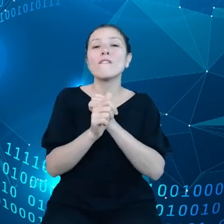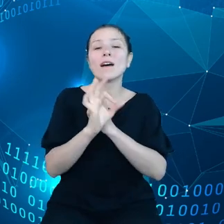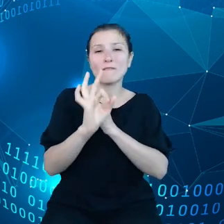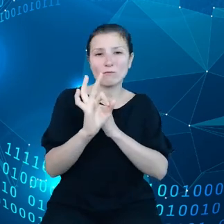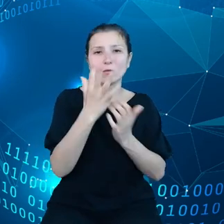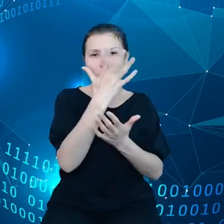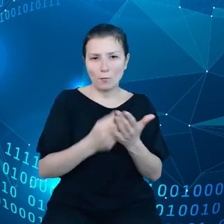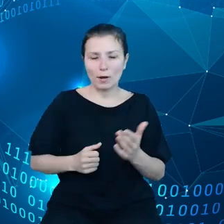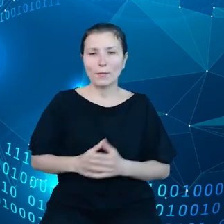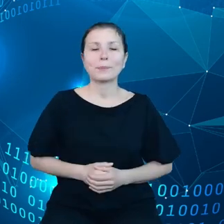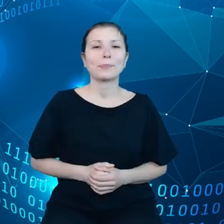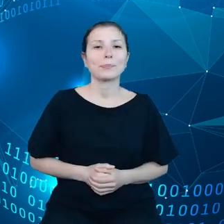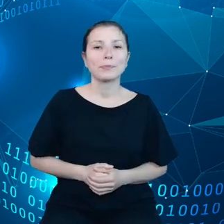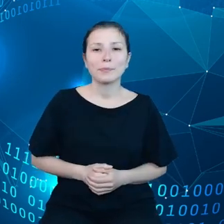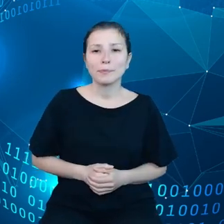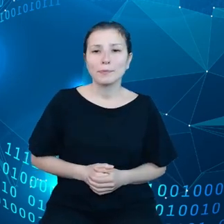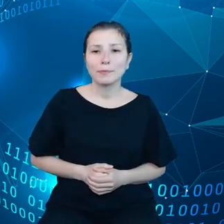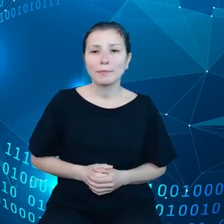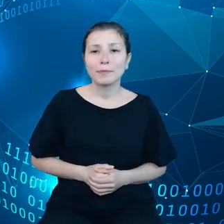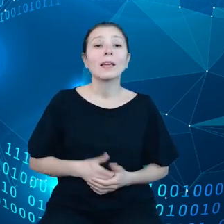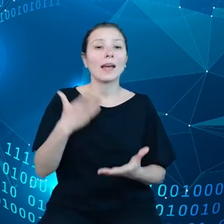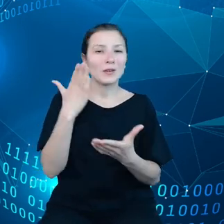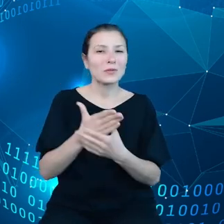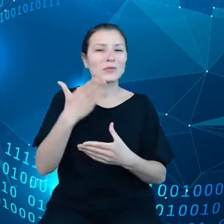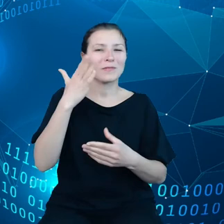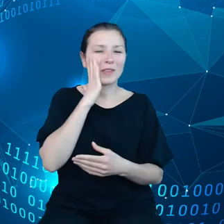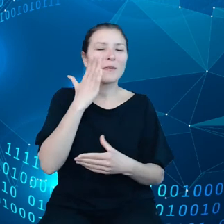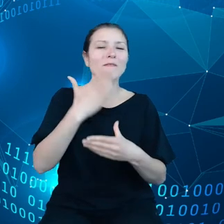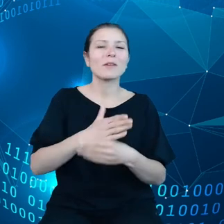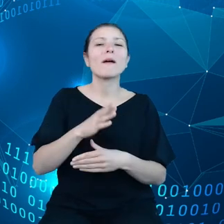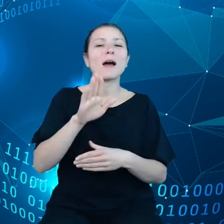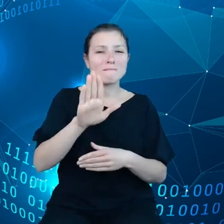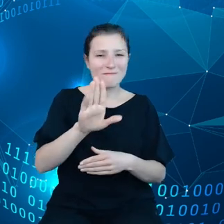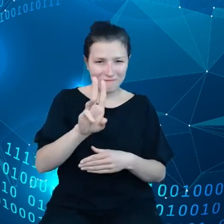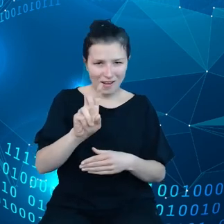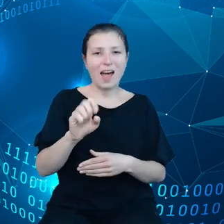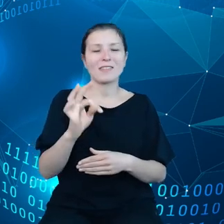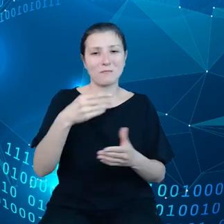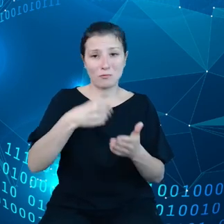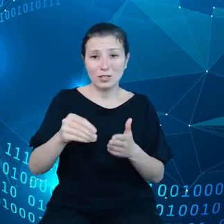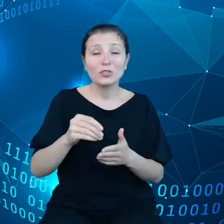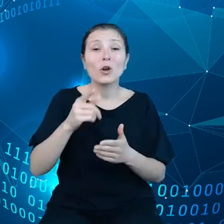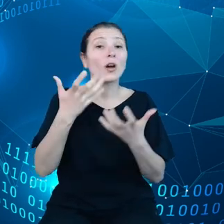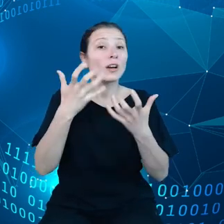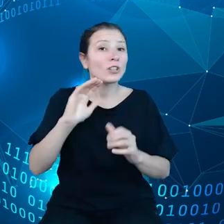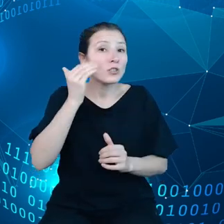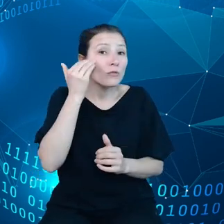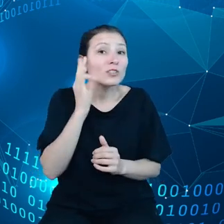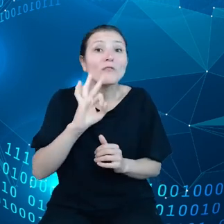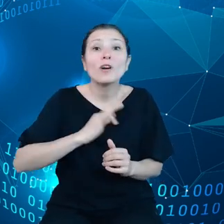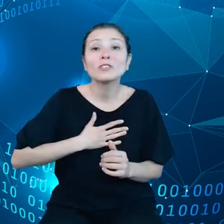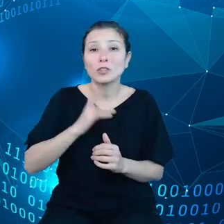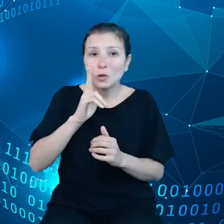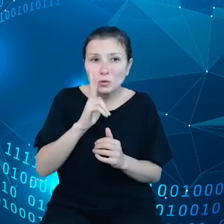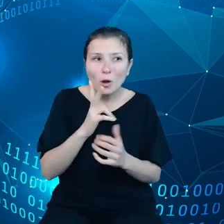już jest to kocka firma jest VAT-owcem, to teraz chcę sprawdzić, kto stoi za dołki. Znowu należy ta sprawa. Staranność, upewnienie się,